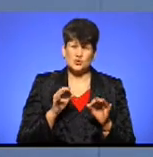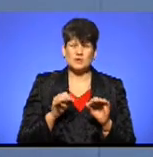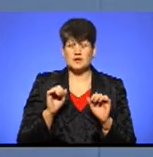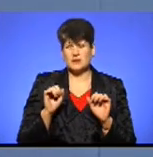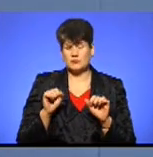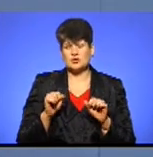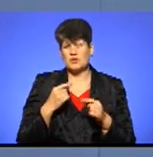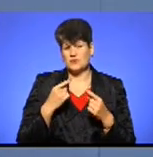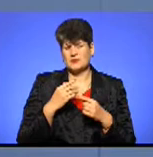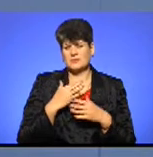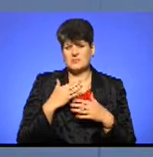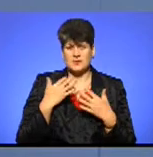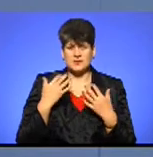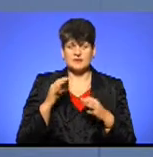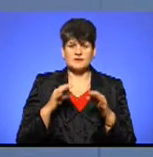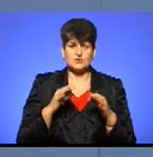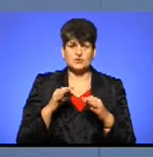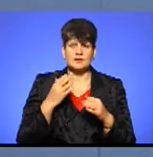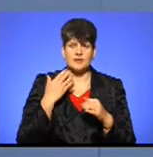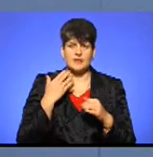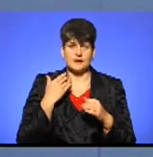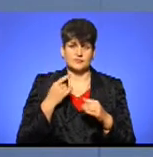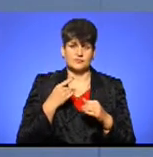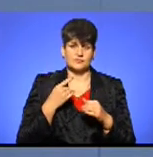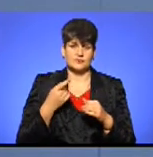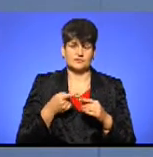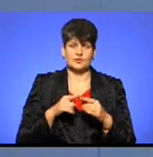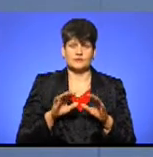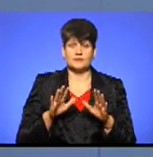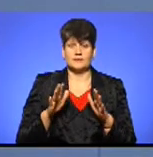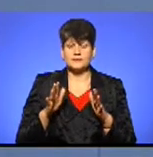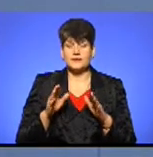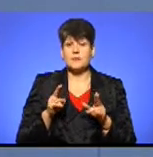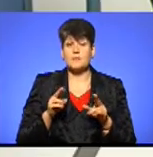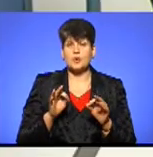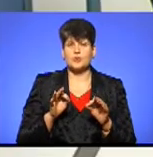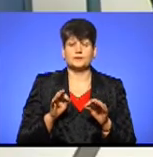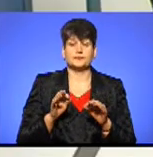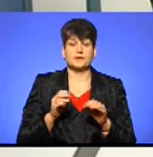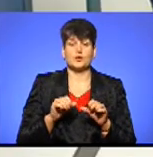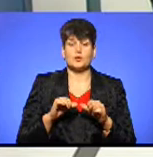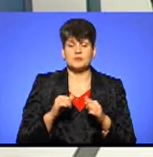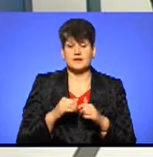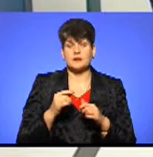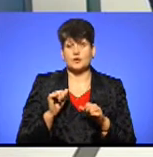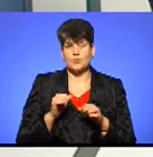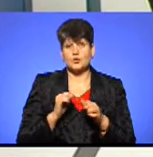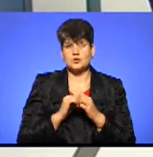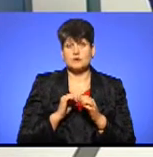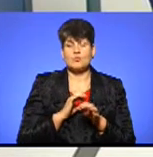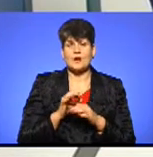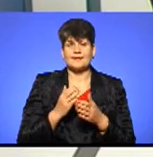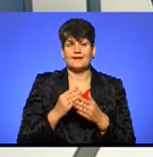говорити, і відсотками, звичайно, що ж найлегше маніпулювати в даному випадку. По номінаційному комітеті, звичайно, кожні проєкти є різні,